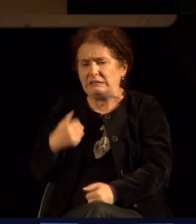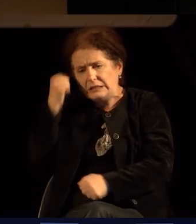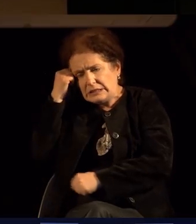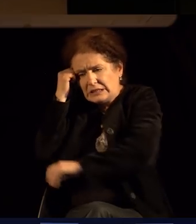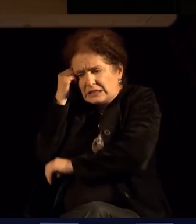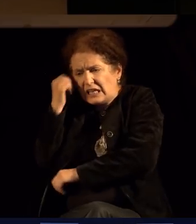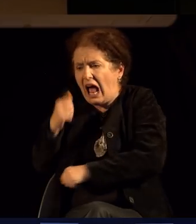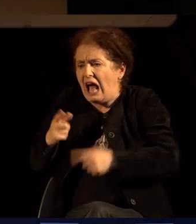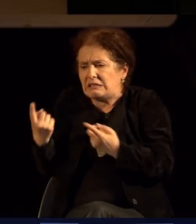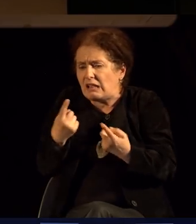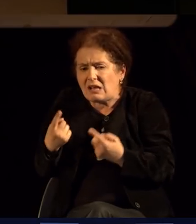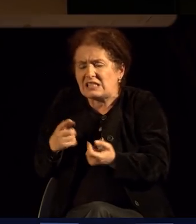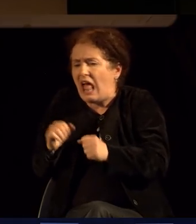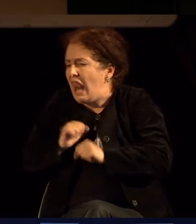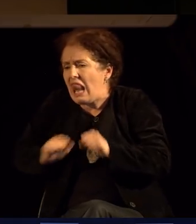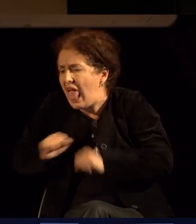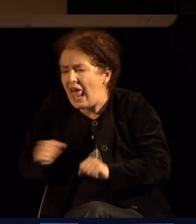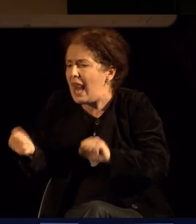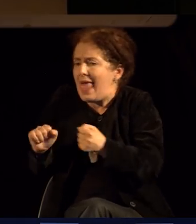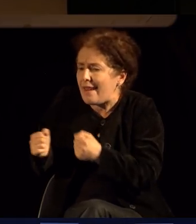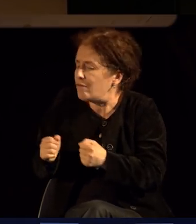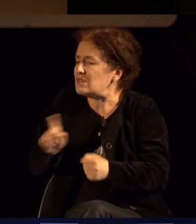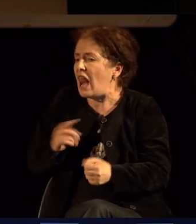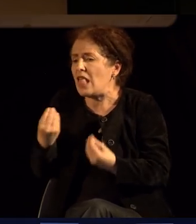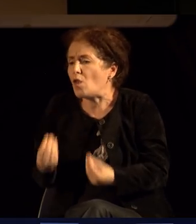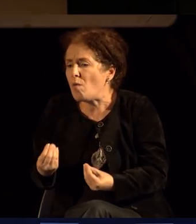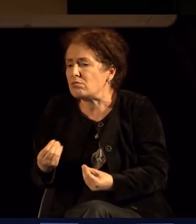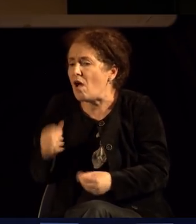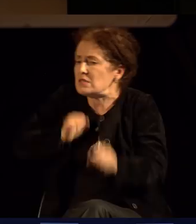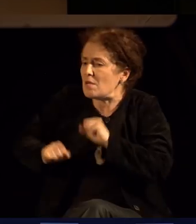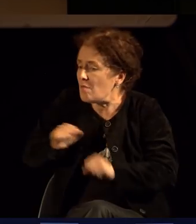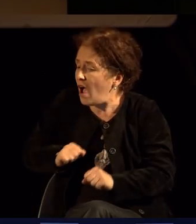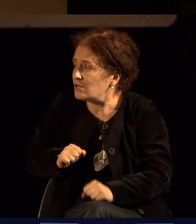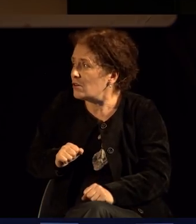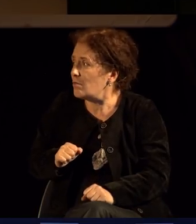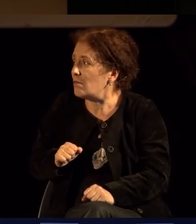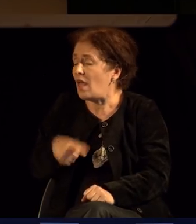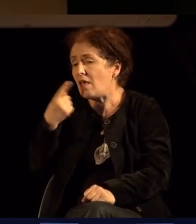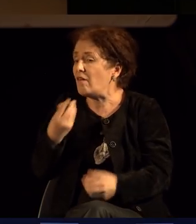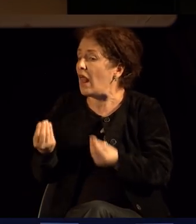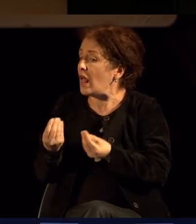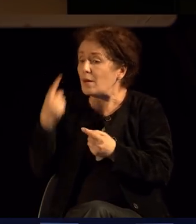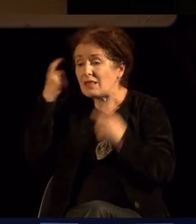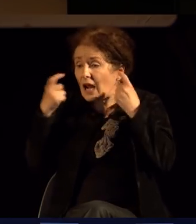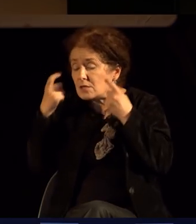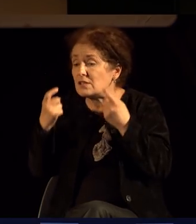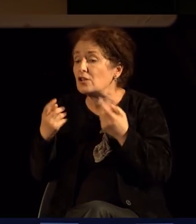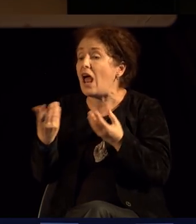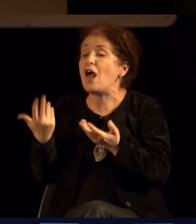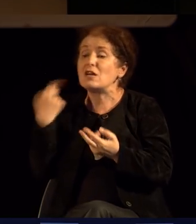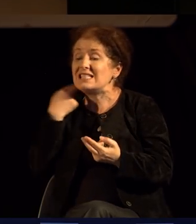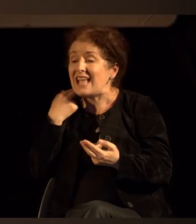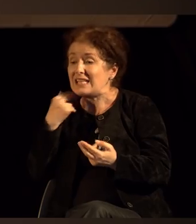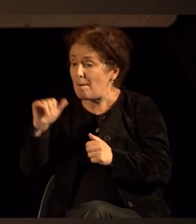Па сега, дали би треба по секоја цена задоволството да го прифатам, да го уживам, а после тоа да